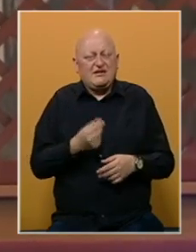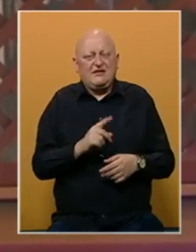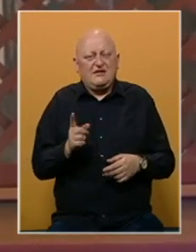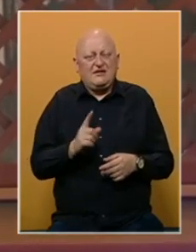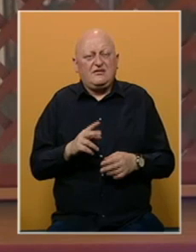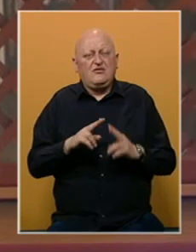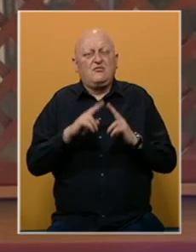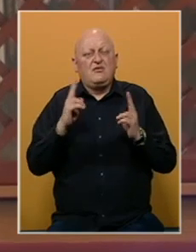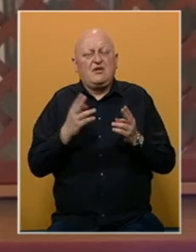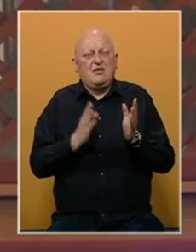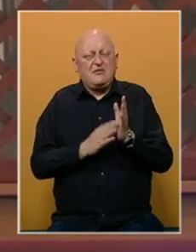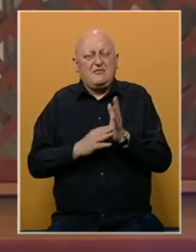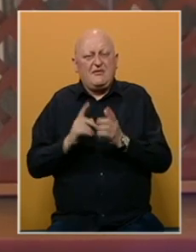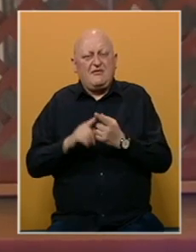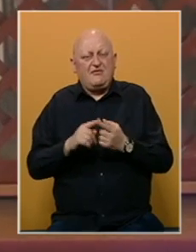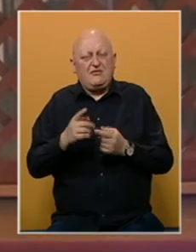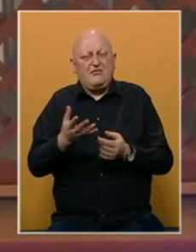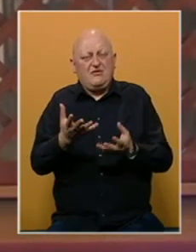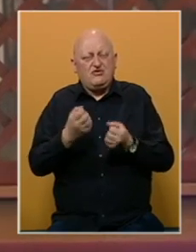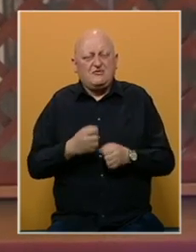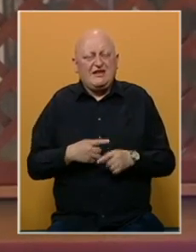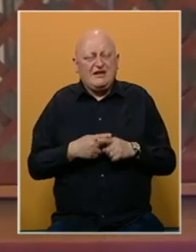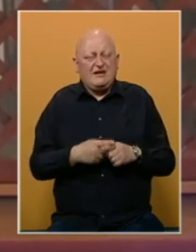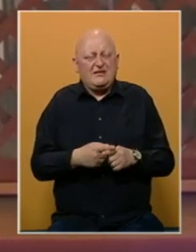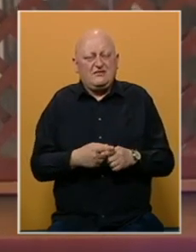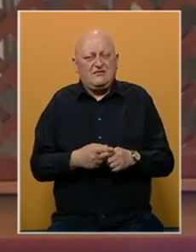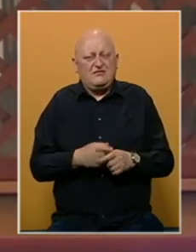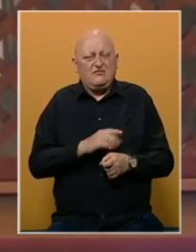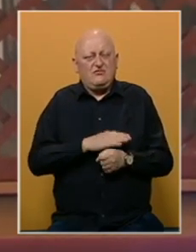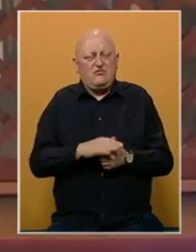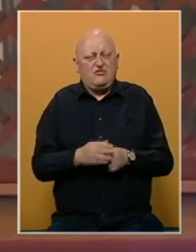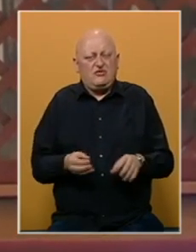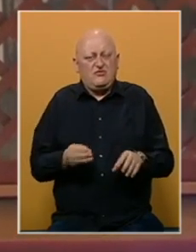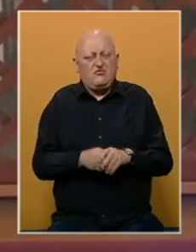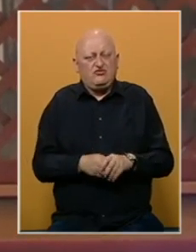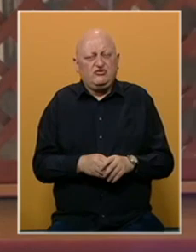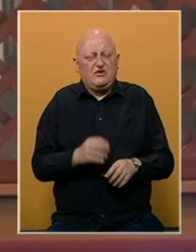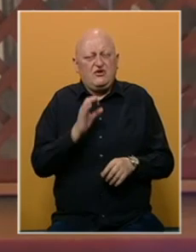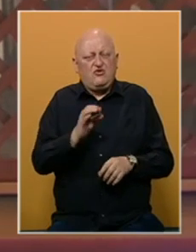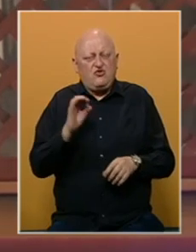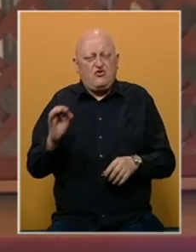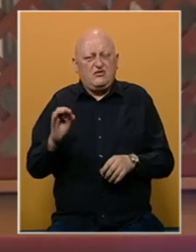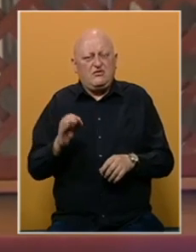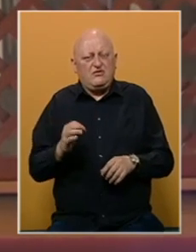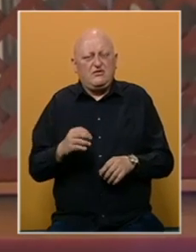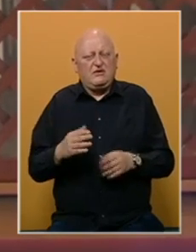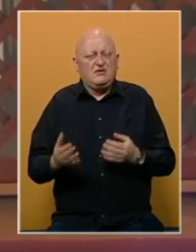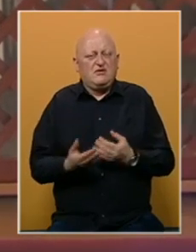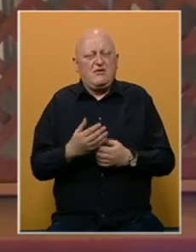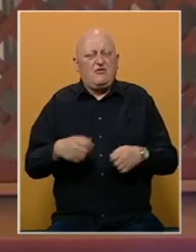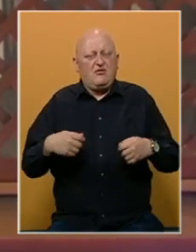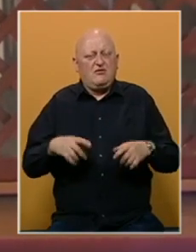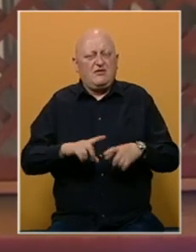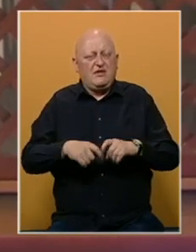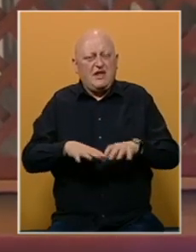a ne od Međunarodnog monetarnog fonda Dizat ogromne kredite, da bi se punile budžetske rupe, da bi se obnavljio namještaj, da bi se